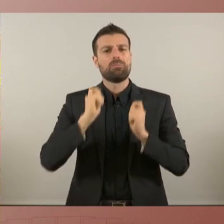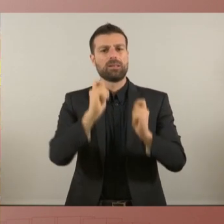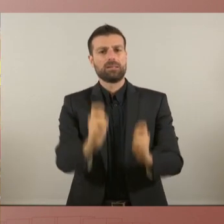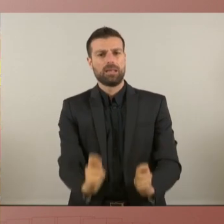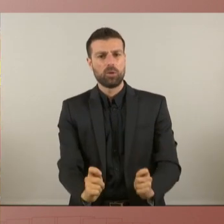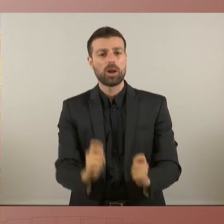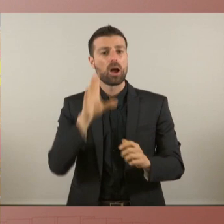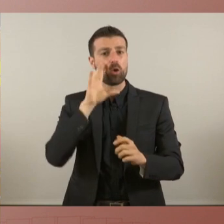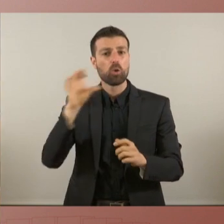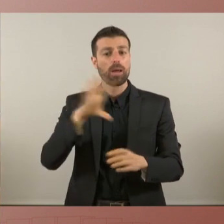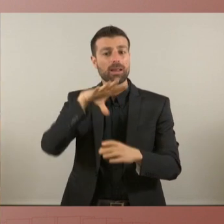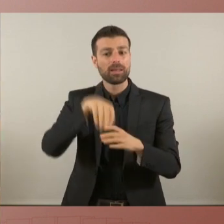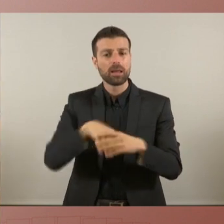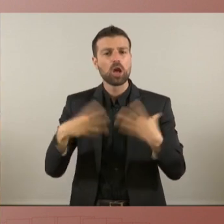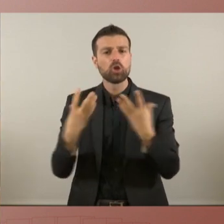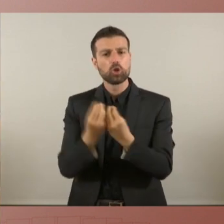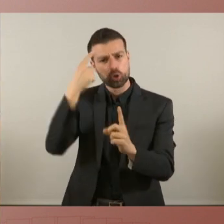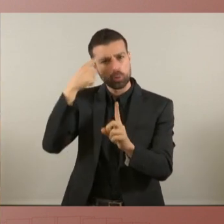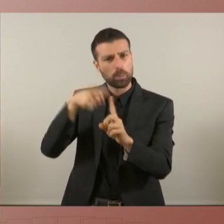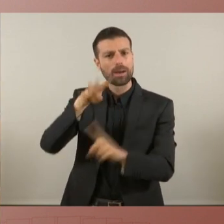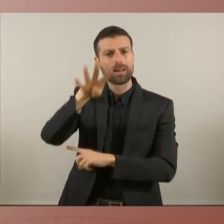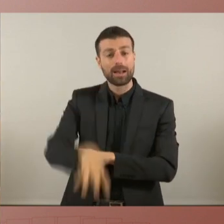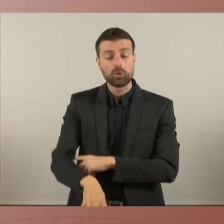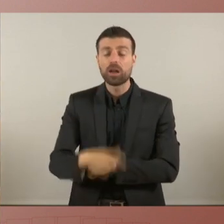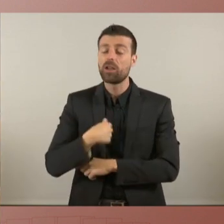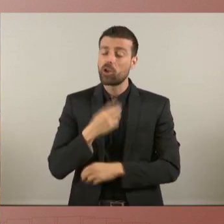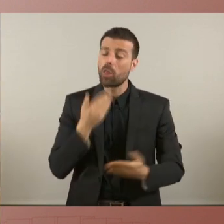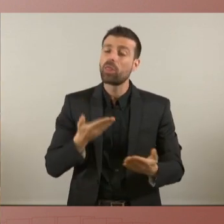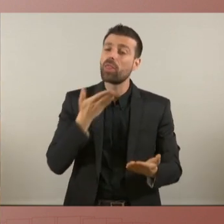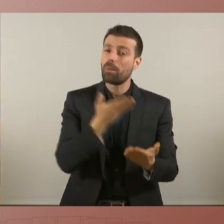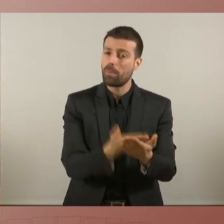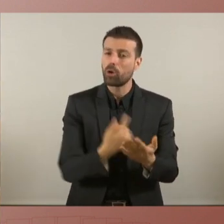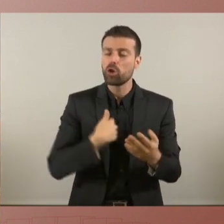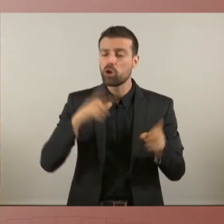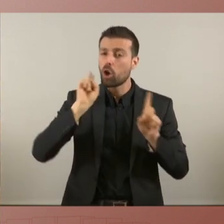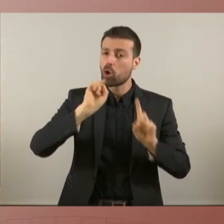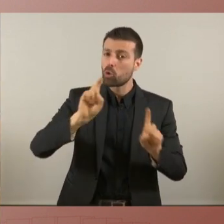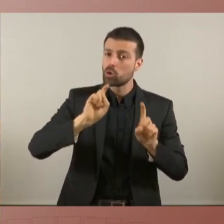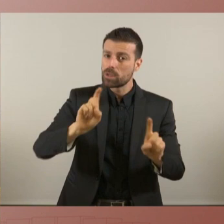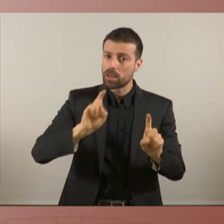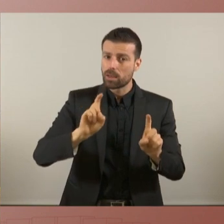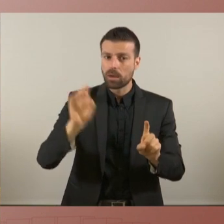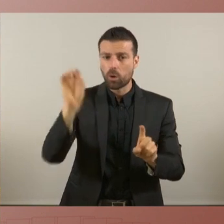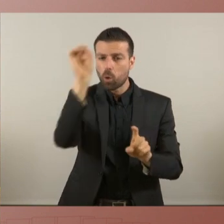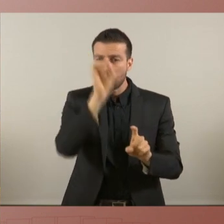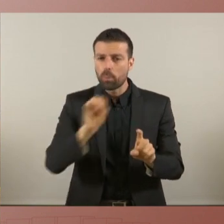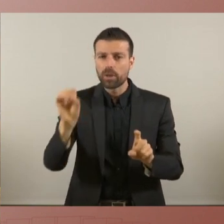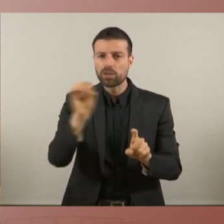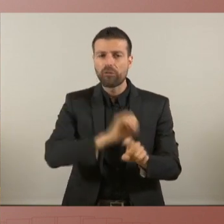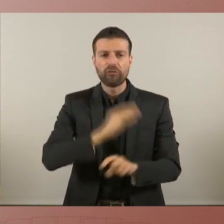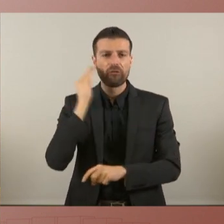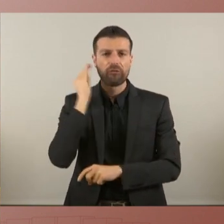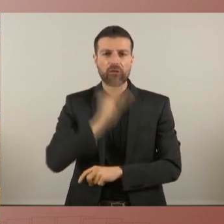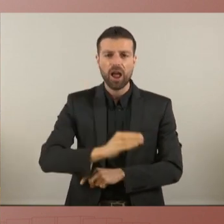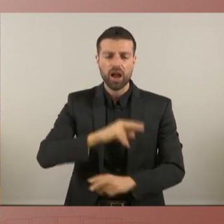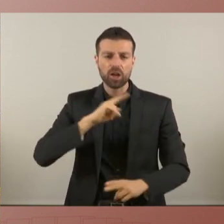govern a Junts per Catalunya i els demano i els recomano deixar aquesta posició hostil amb el major moviment popular